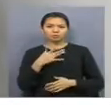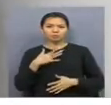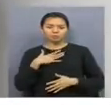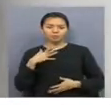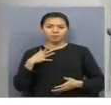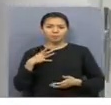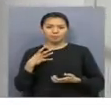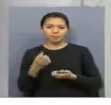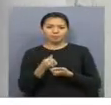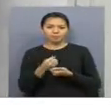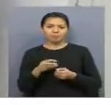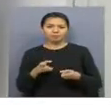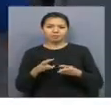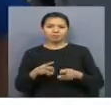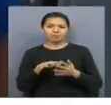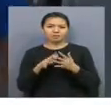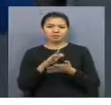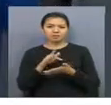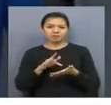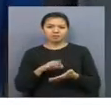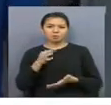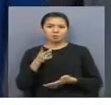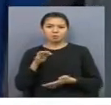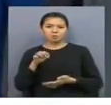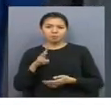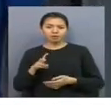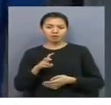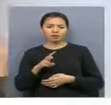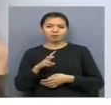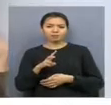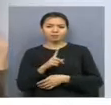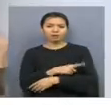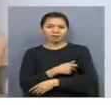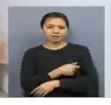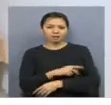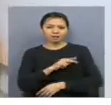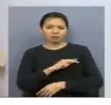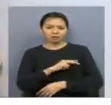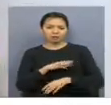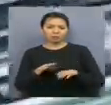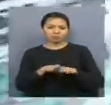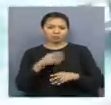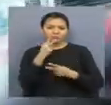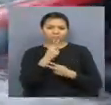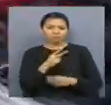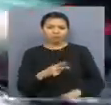Сонымен ғатар вице-премер ауыл орталығындағы бөбек Бала бақшасымен дәргерлік амбулатурияның жұмыстарымен де танысып шықты.